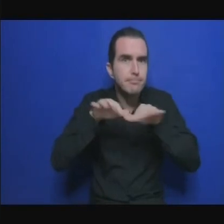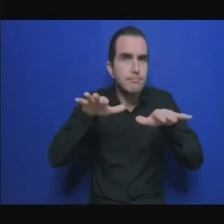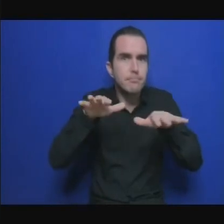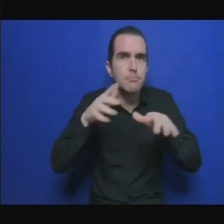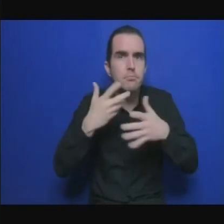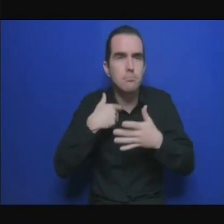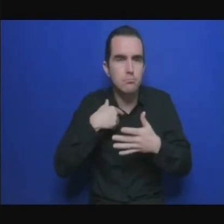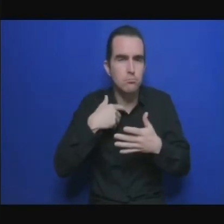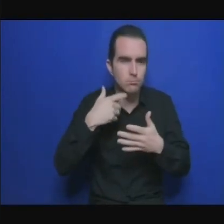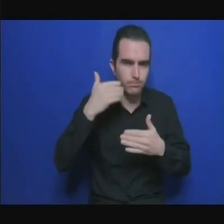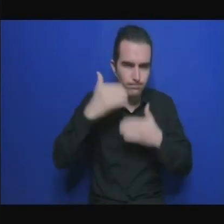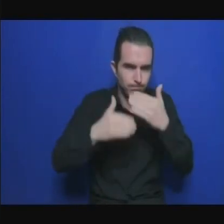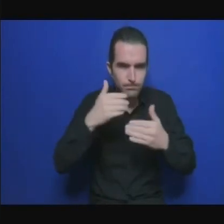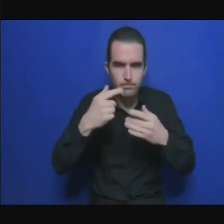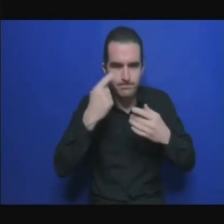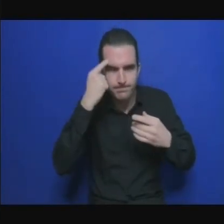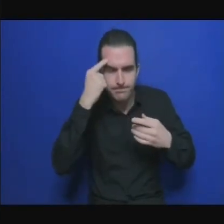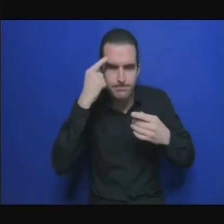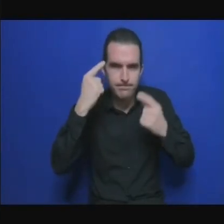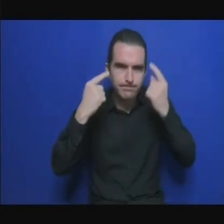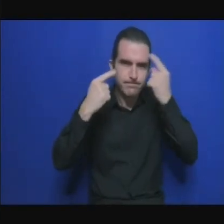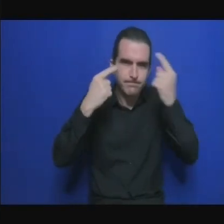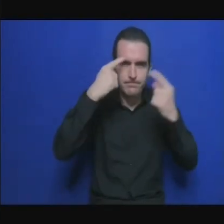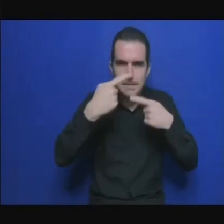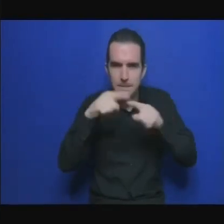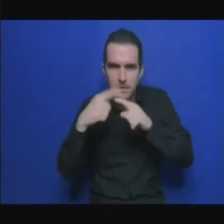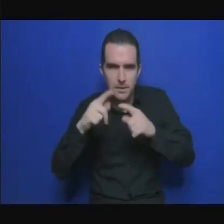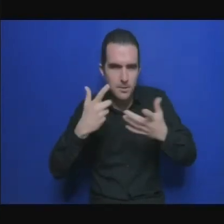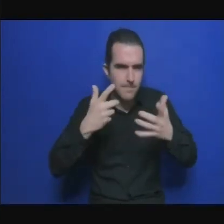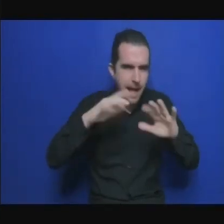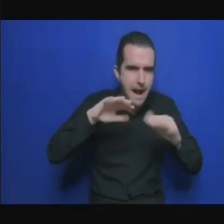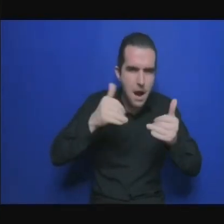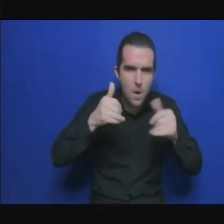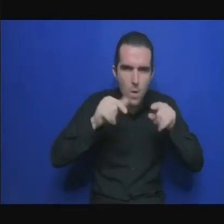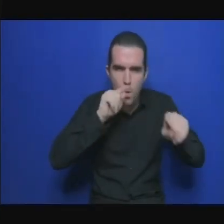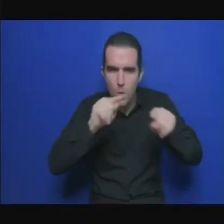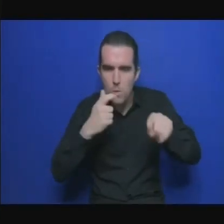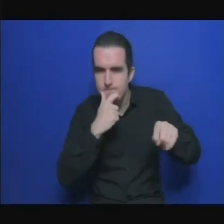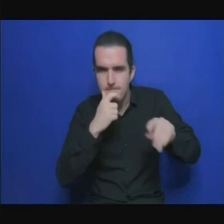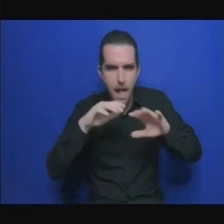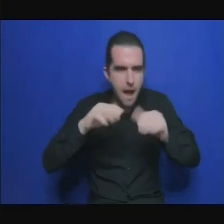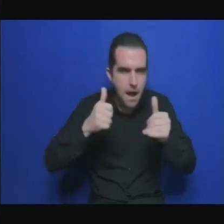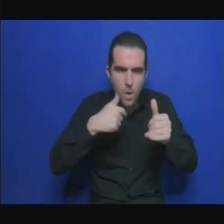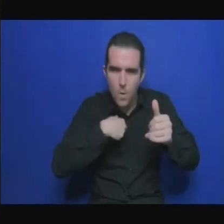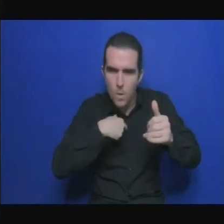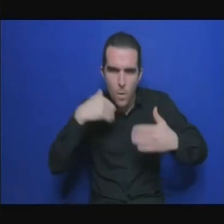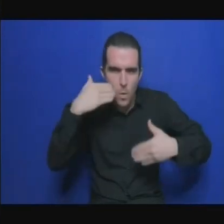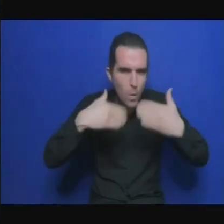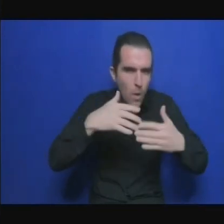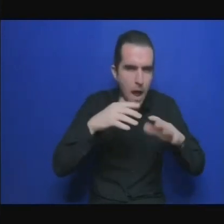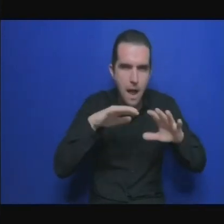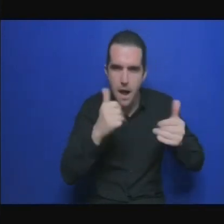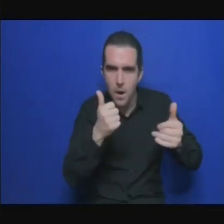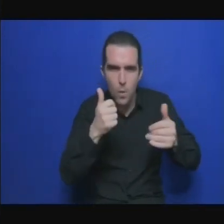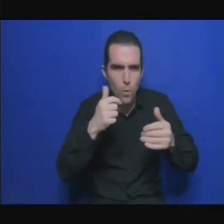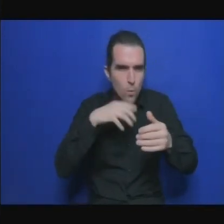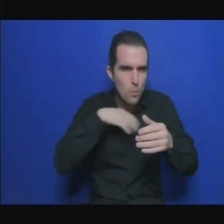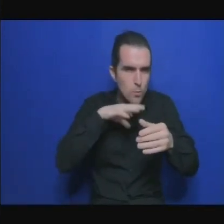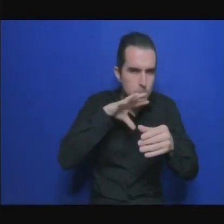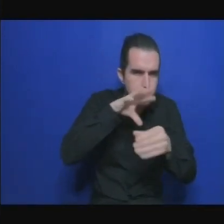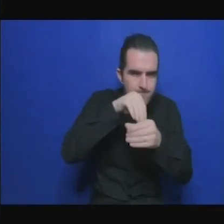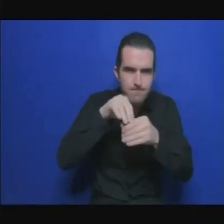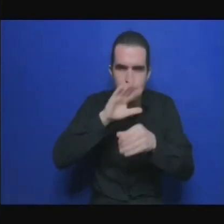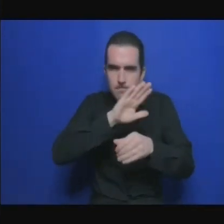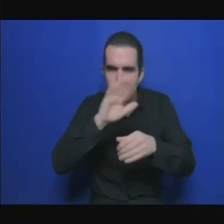exploiter vos compétences spécifiques pour que ces informations ces connaissances atteignent les personnes qui en ont